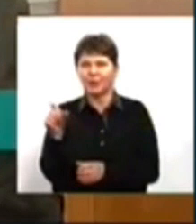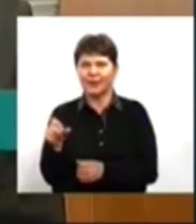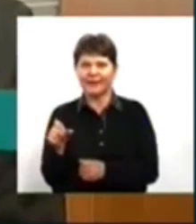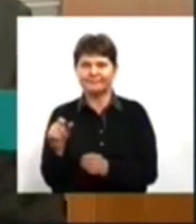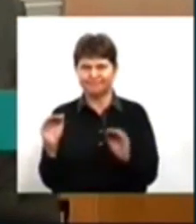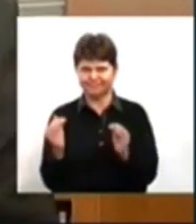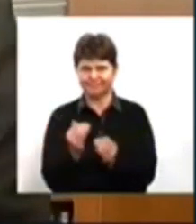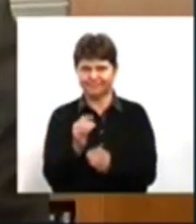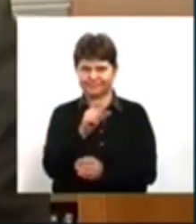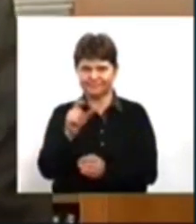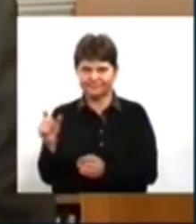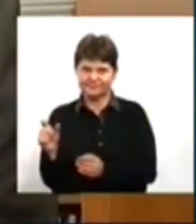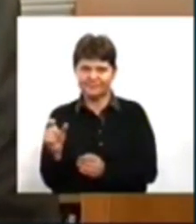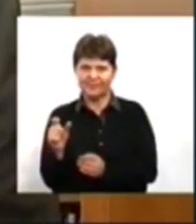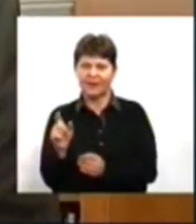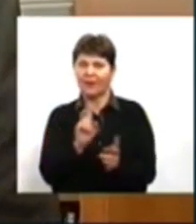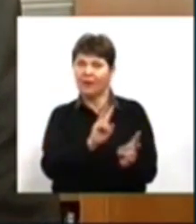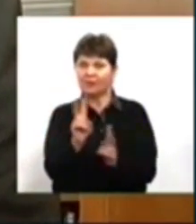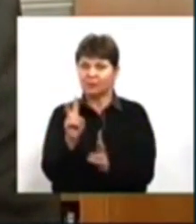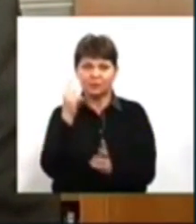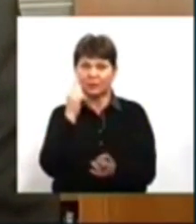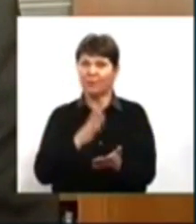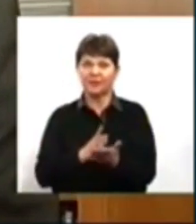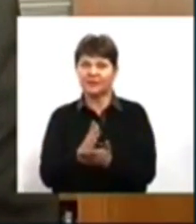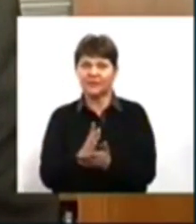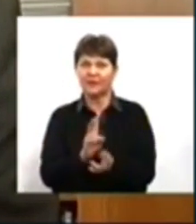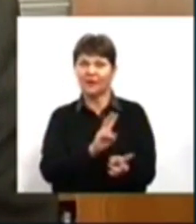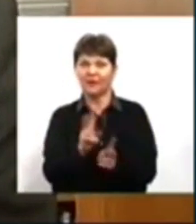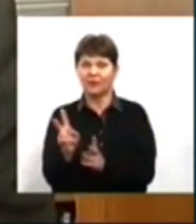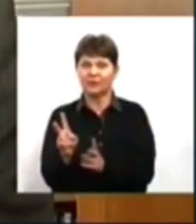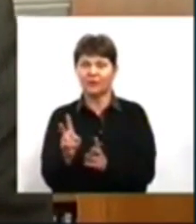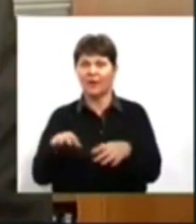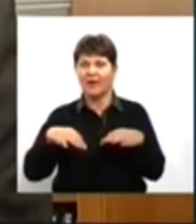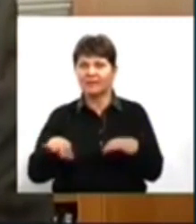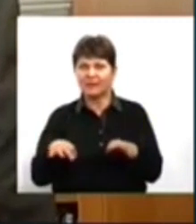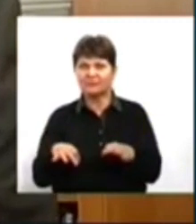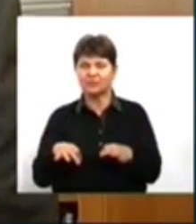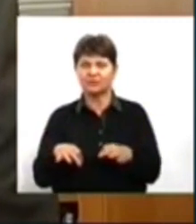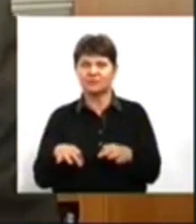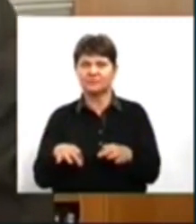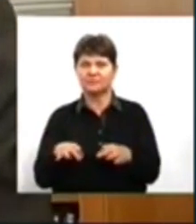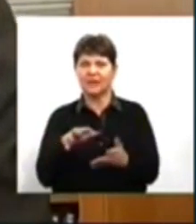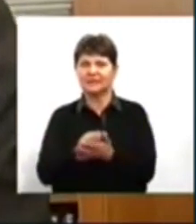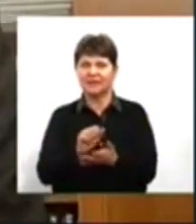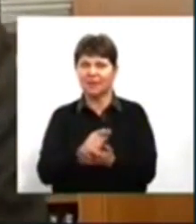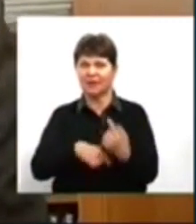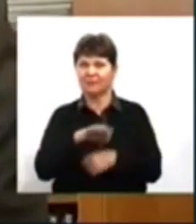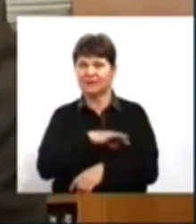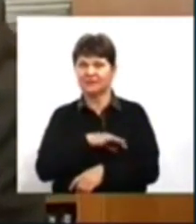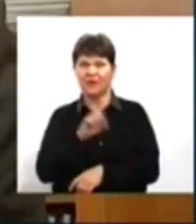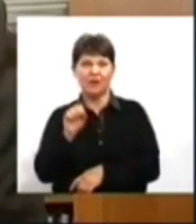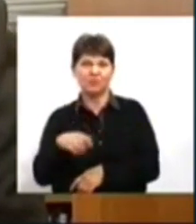замовлів, оприділив деяку кількість, хтось оприділив якісь транспортні засоби, де займаються бізнесом. Може, їх не